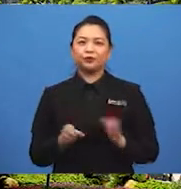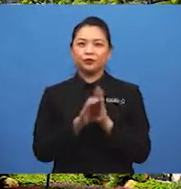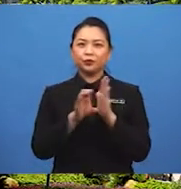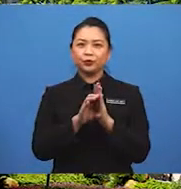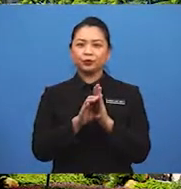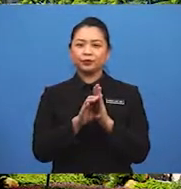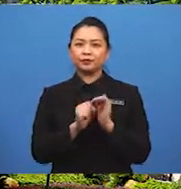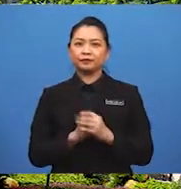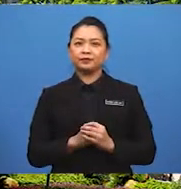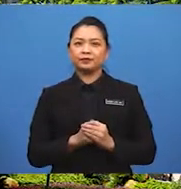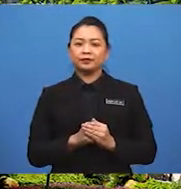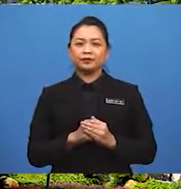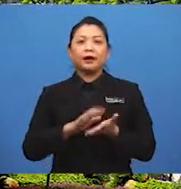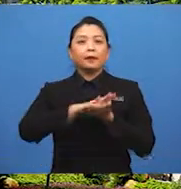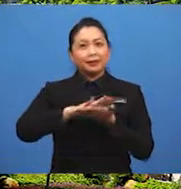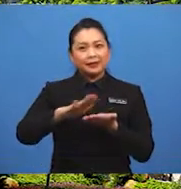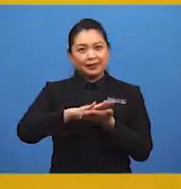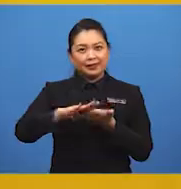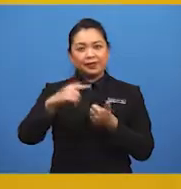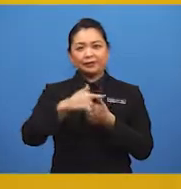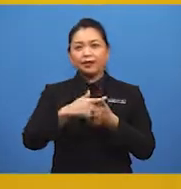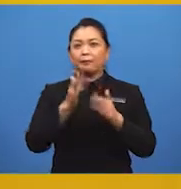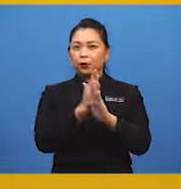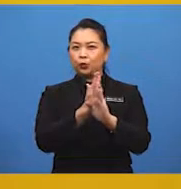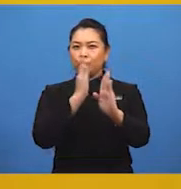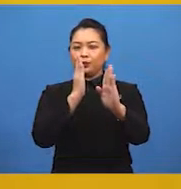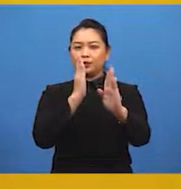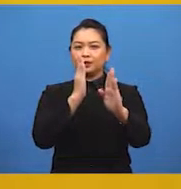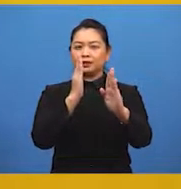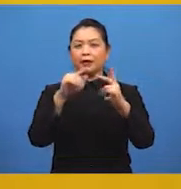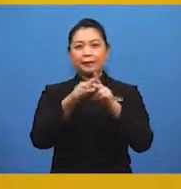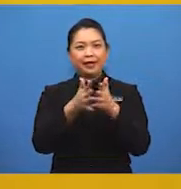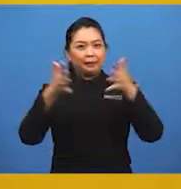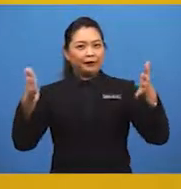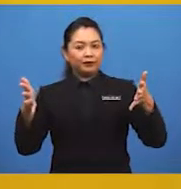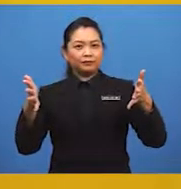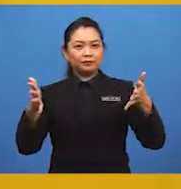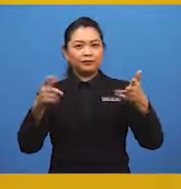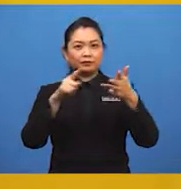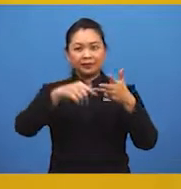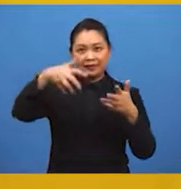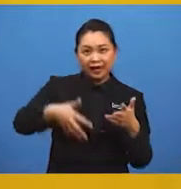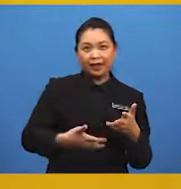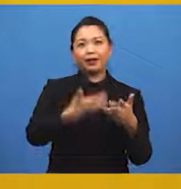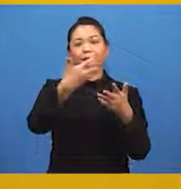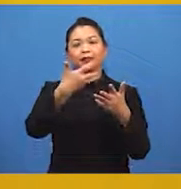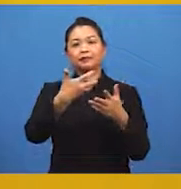Contohnya, membesi, melurus, melebar dan